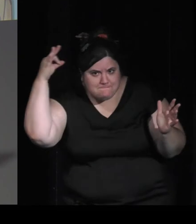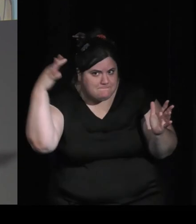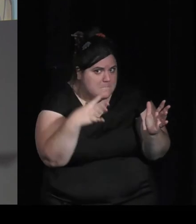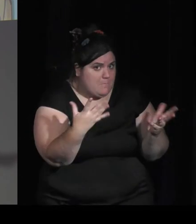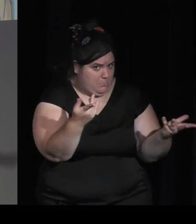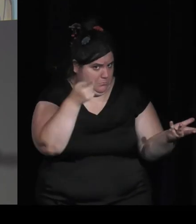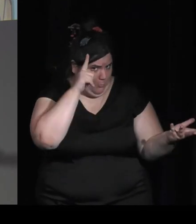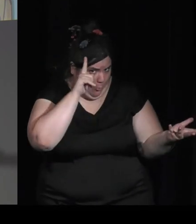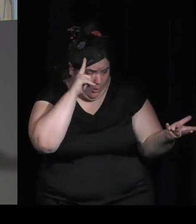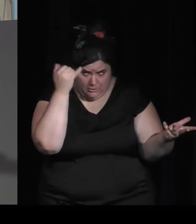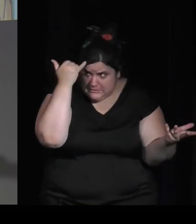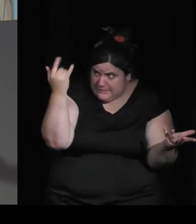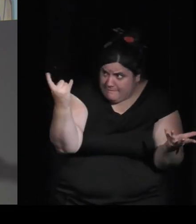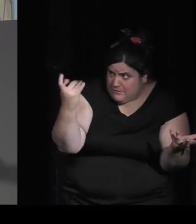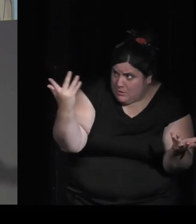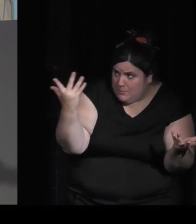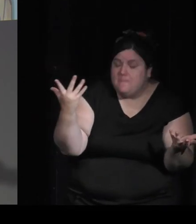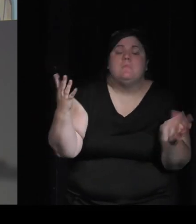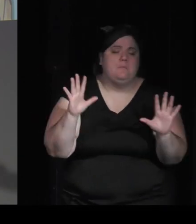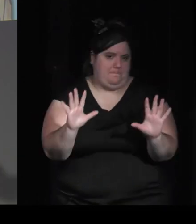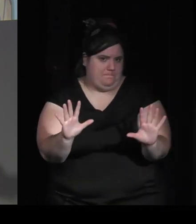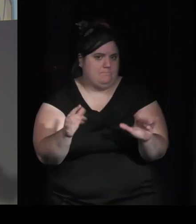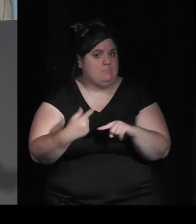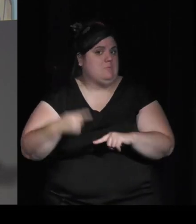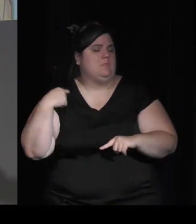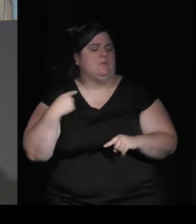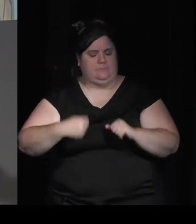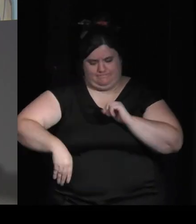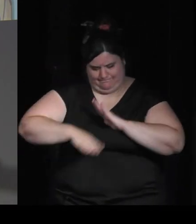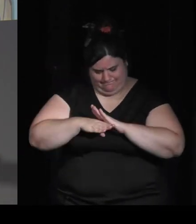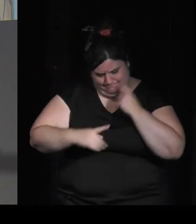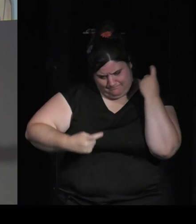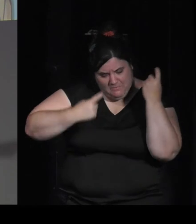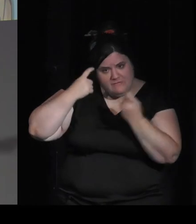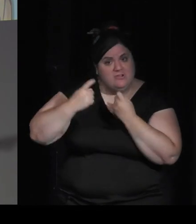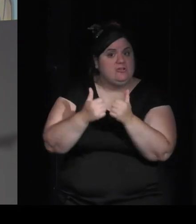de créer une chaire déjà c'est de l'idée de départ c'était vraiment de faire un jeu